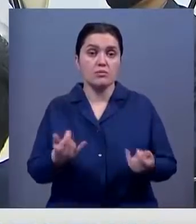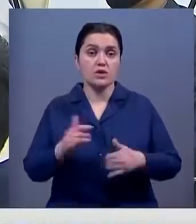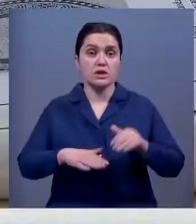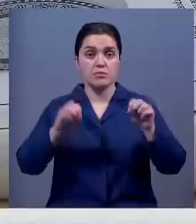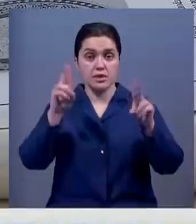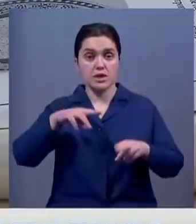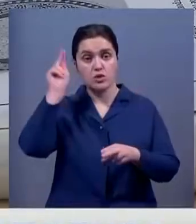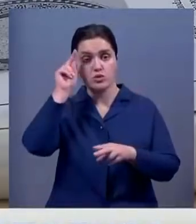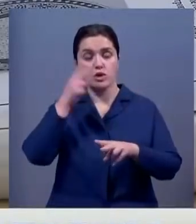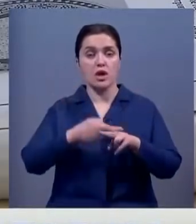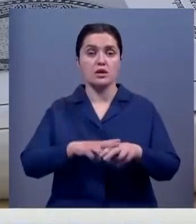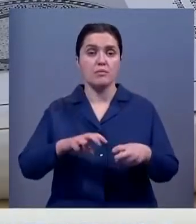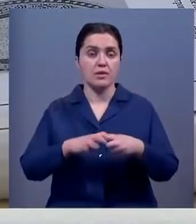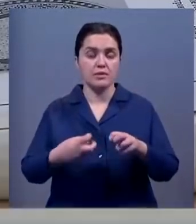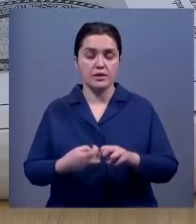изучают эту проблему.